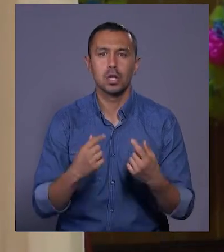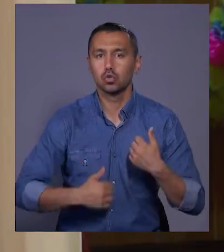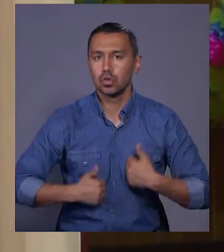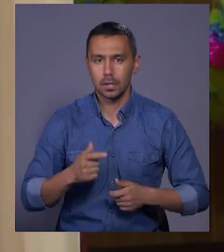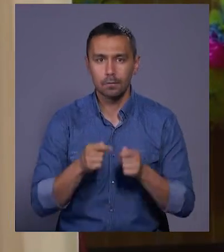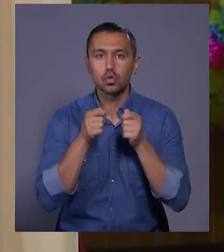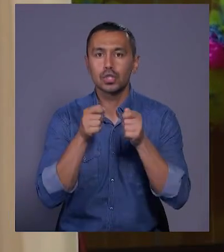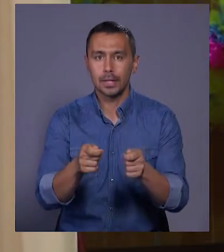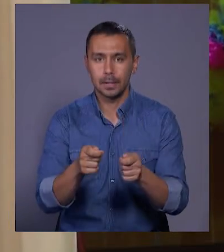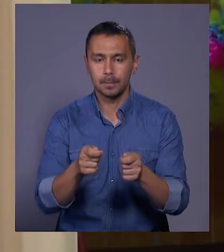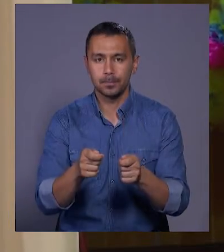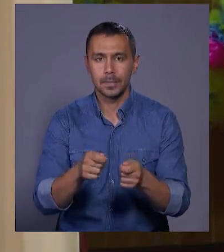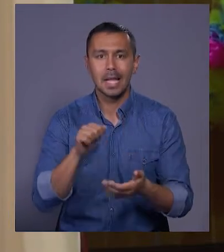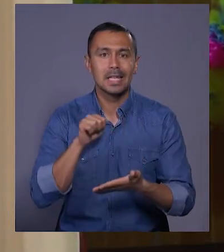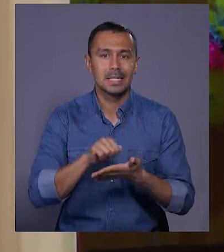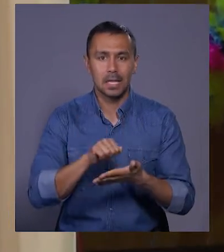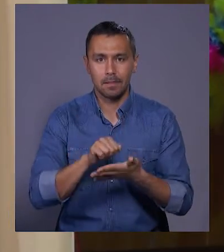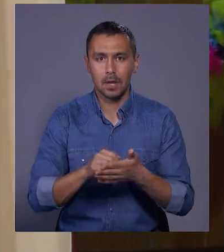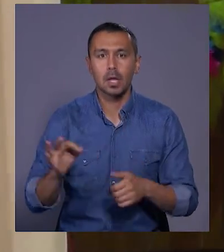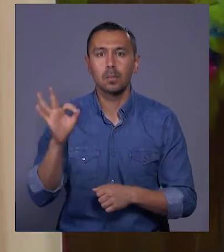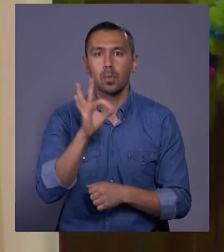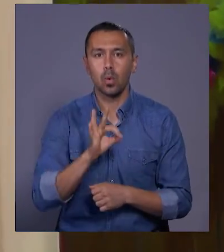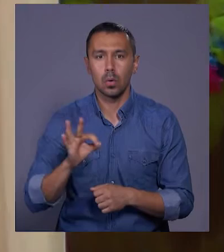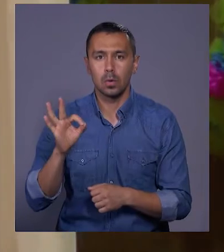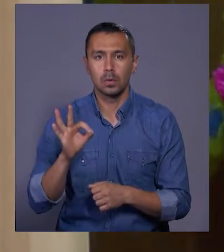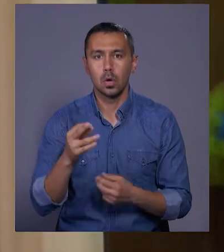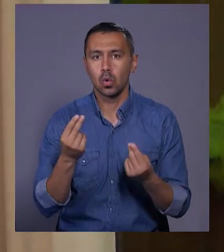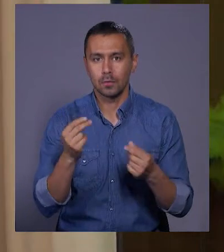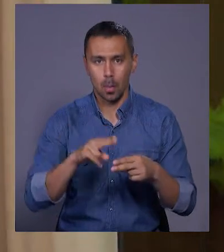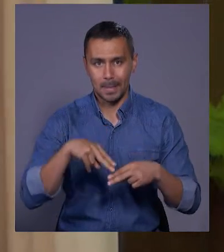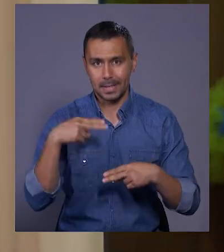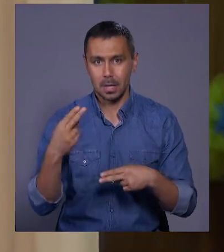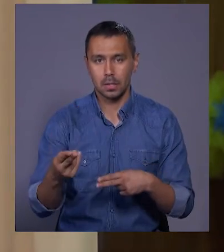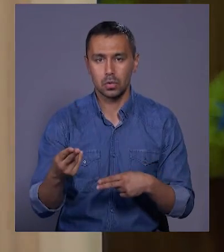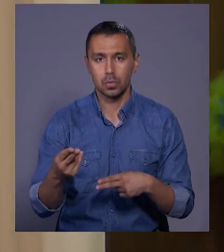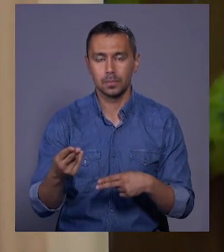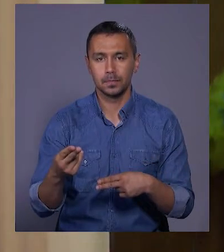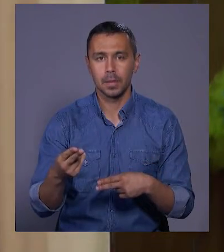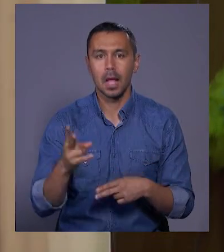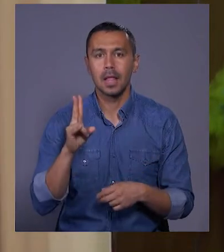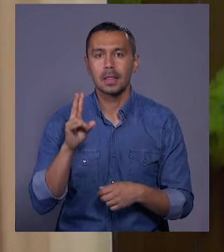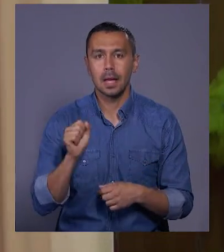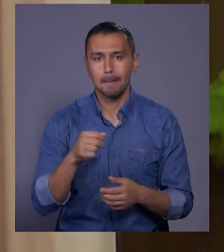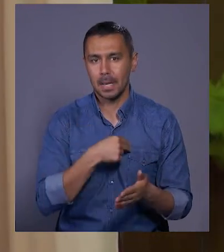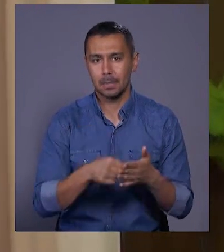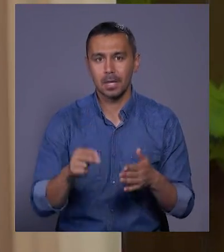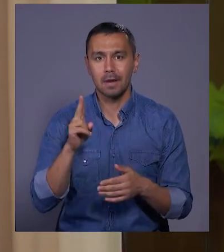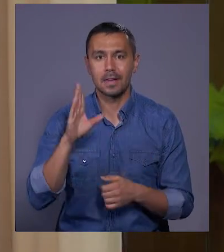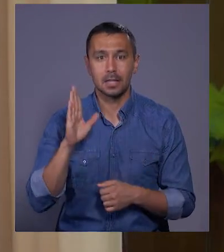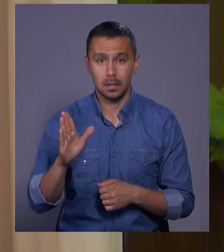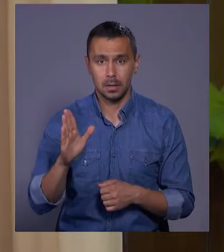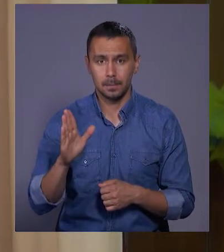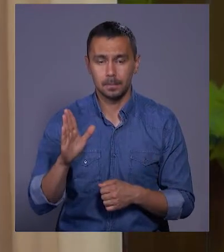вручити сертифікат про грошову компенсацію на придбання житла